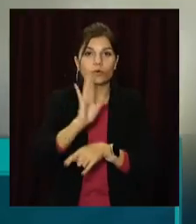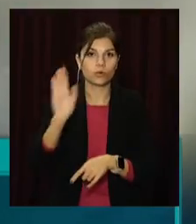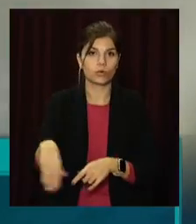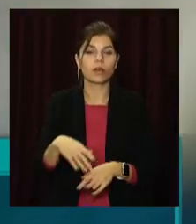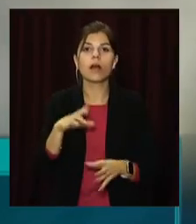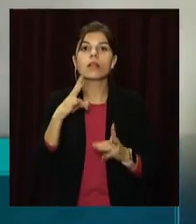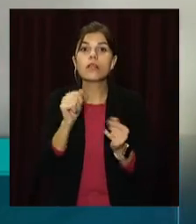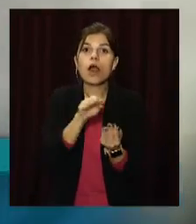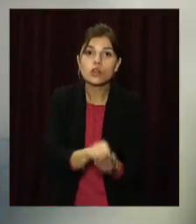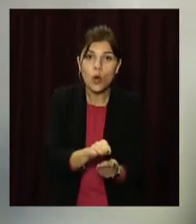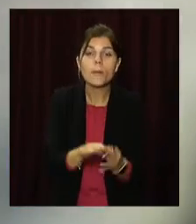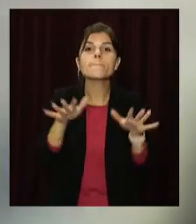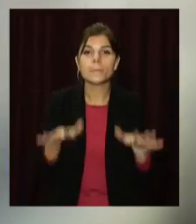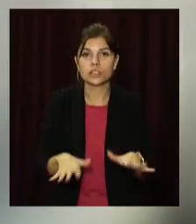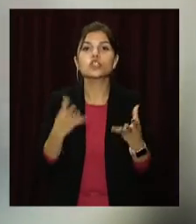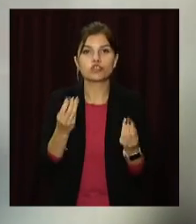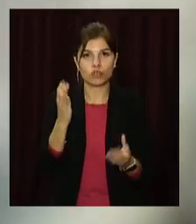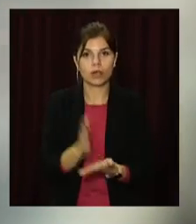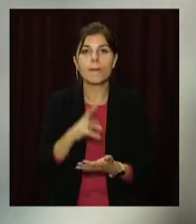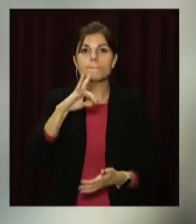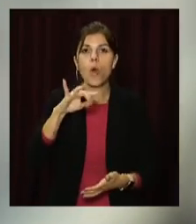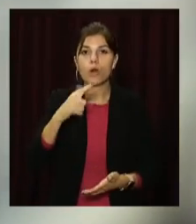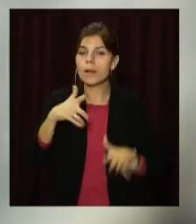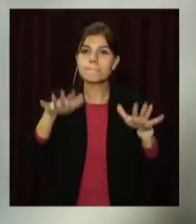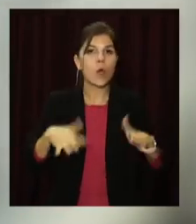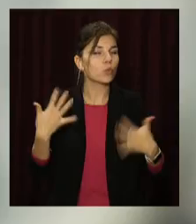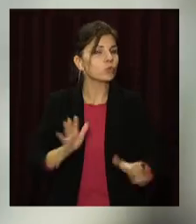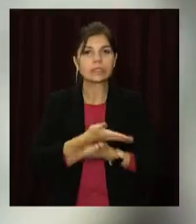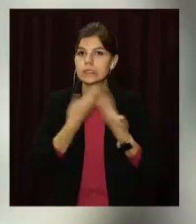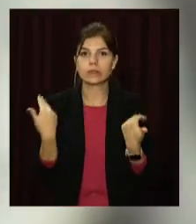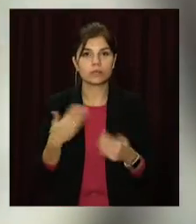На кладбищах місто ще є, в моргах місто немає.